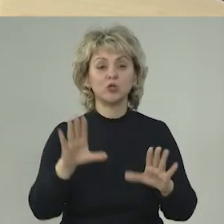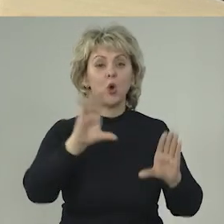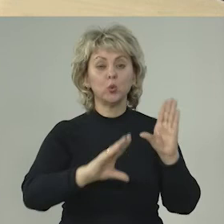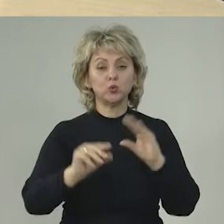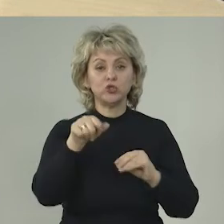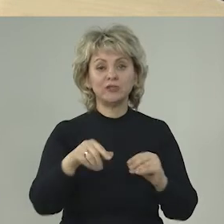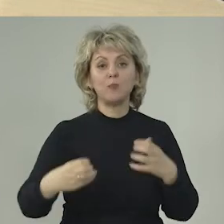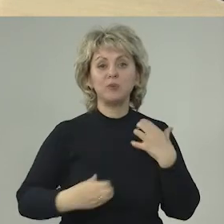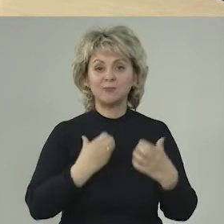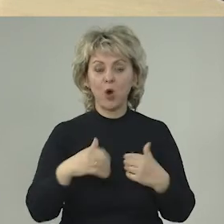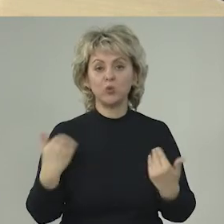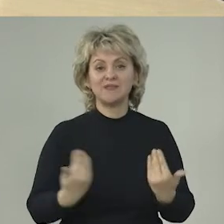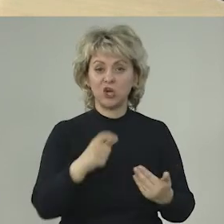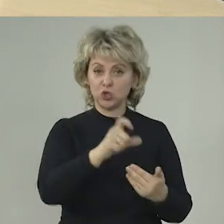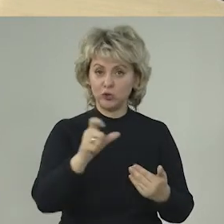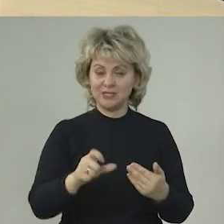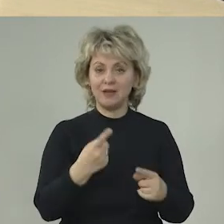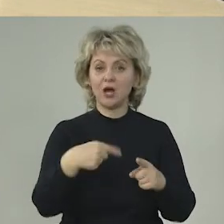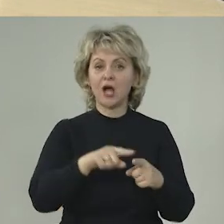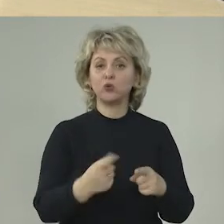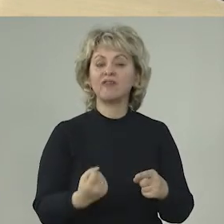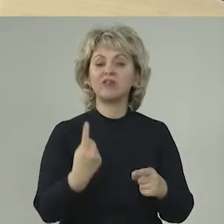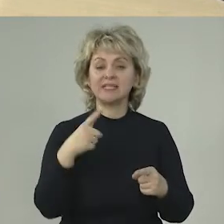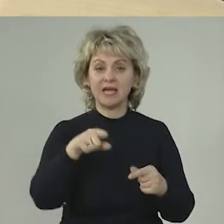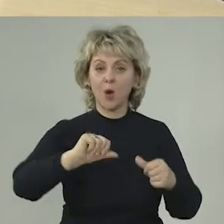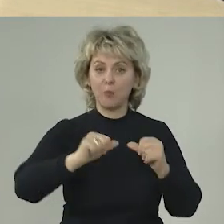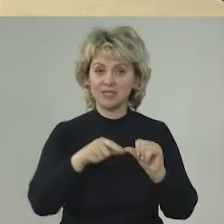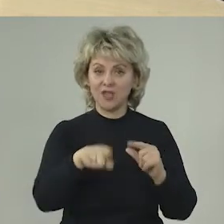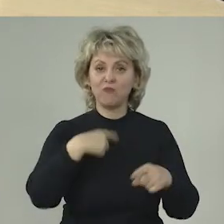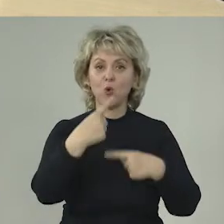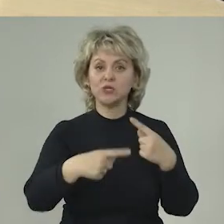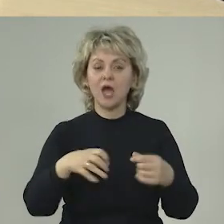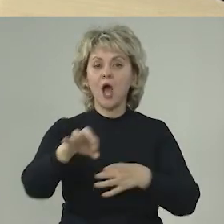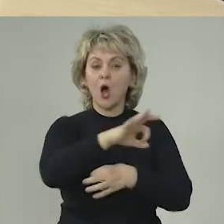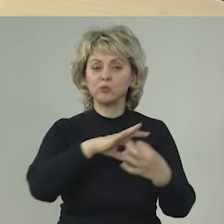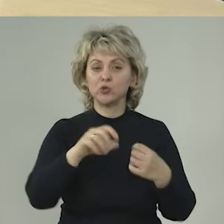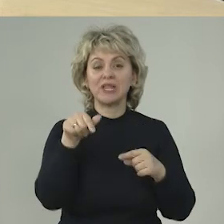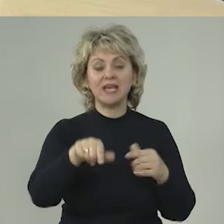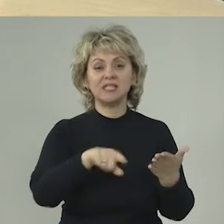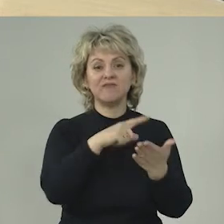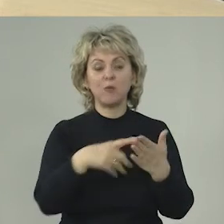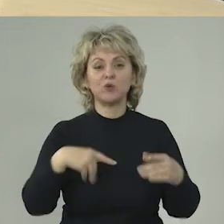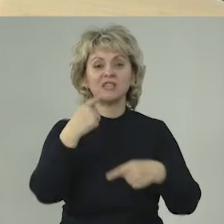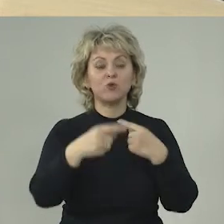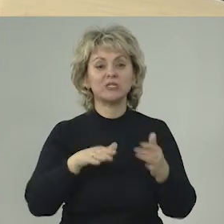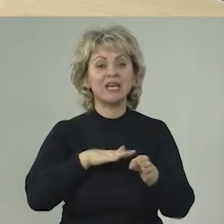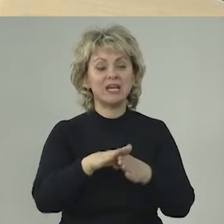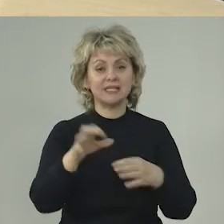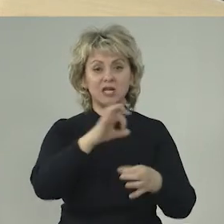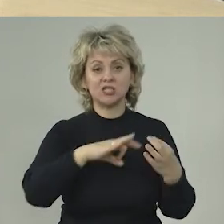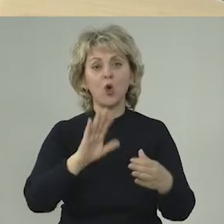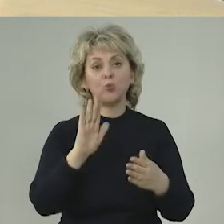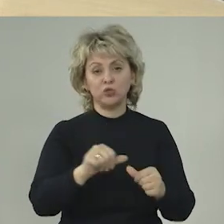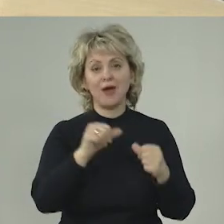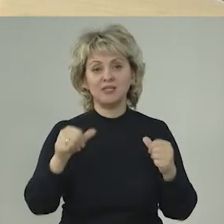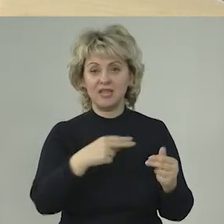случае, учитывая беспокойство жителей, которые возникают постоянно в ходе обсуждения, эти вопросы в ходе реализации проекта будут